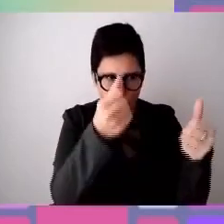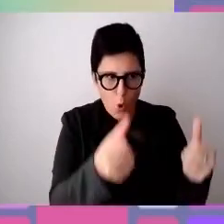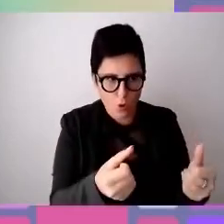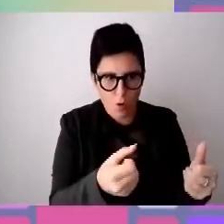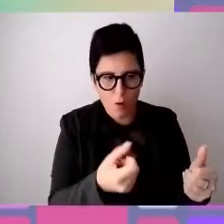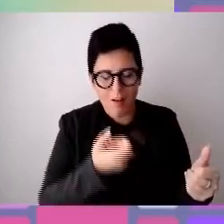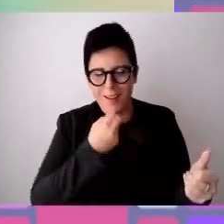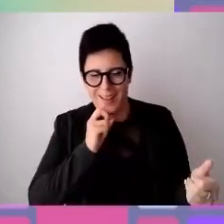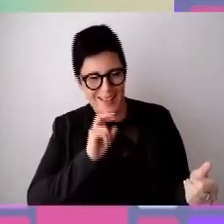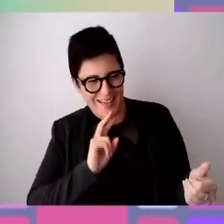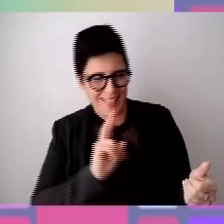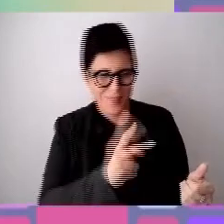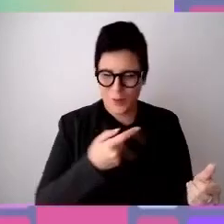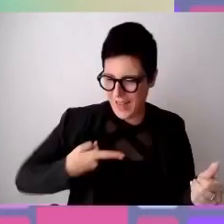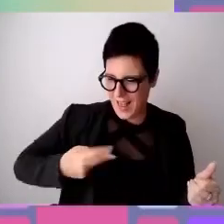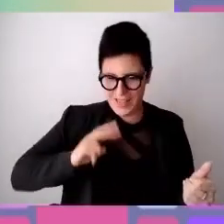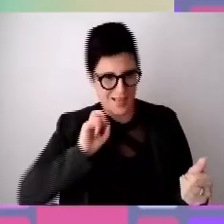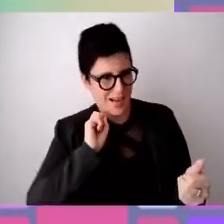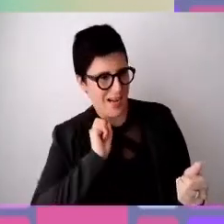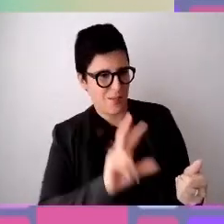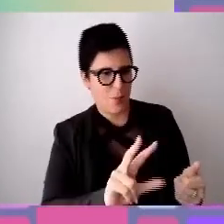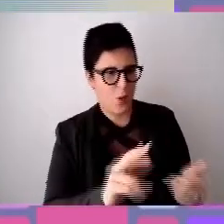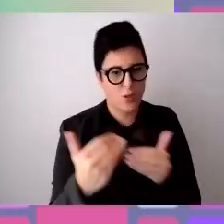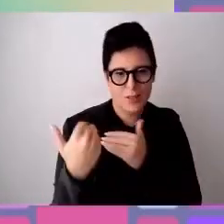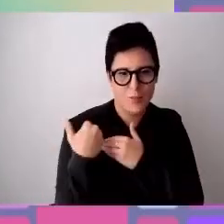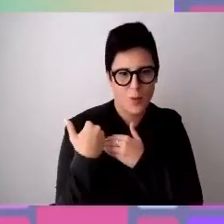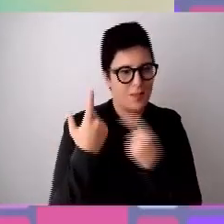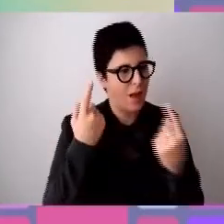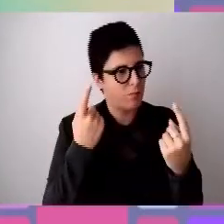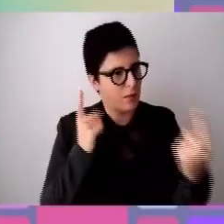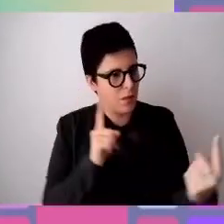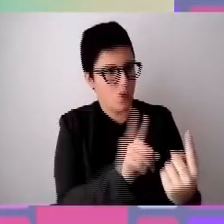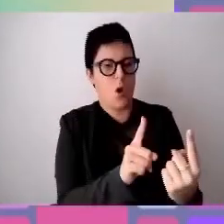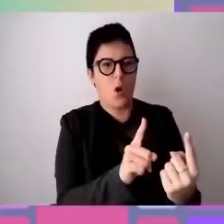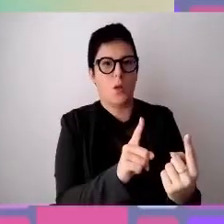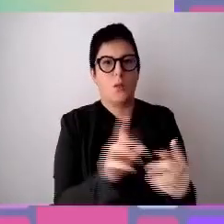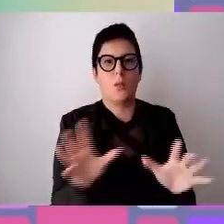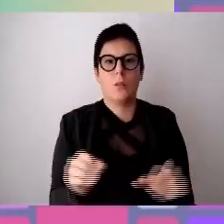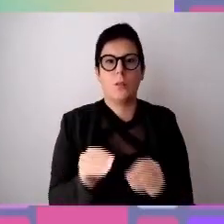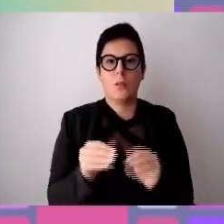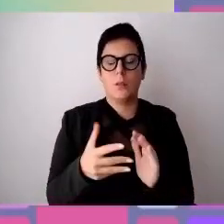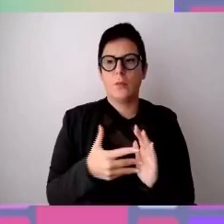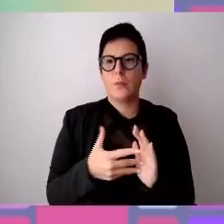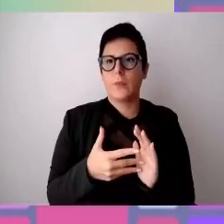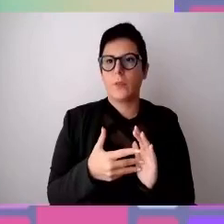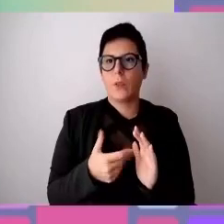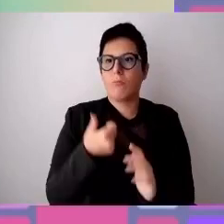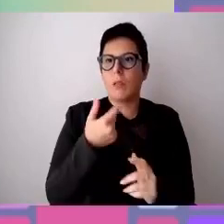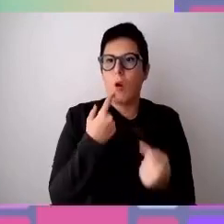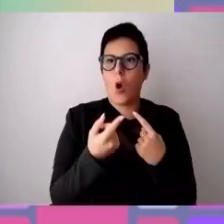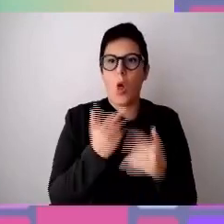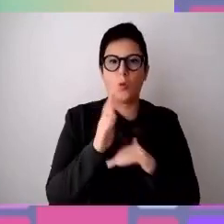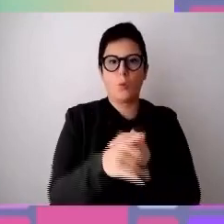incontrando il responsabile di azienda, fanno sempre fatica a superare il primo